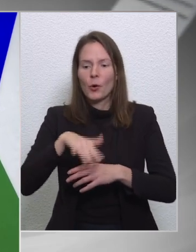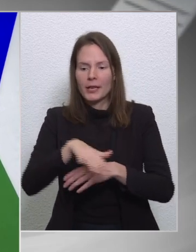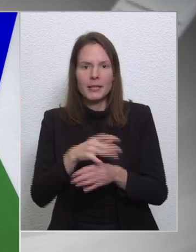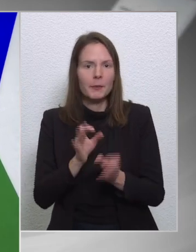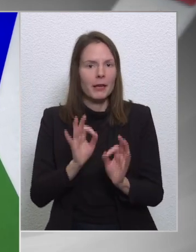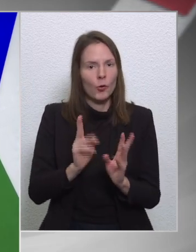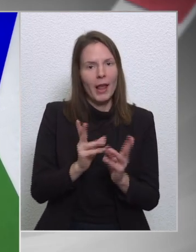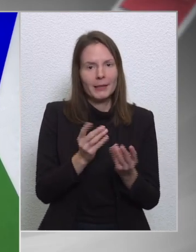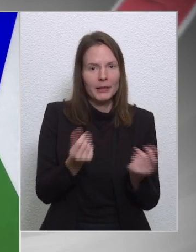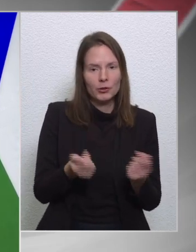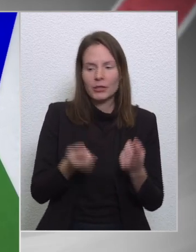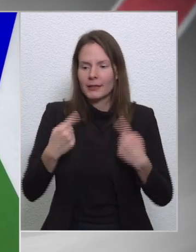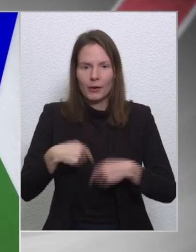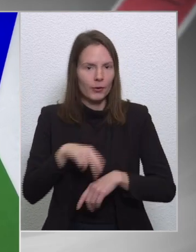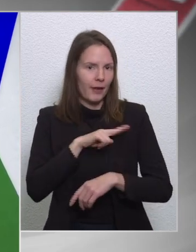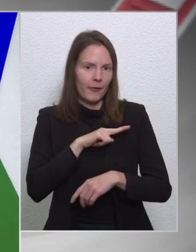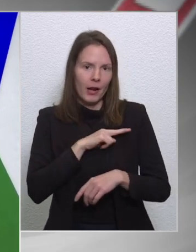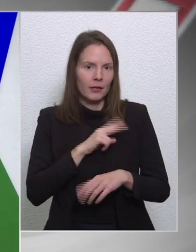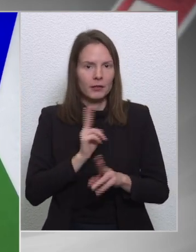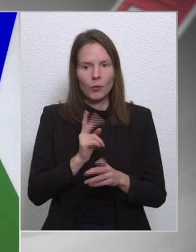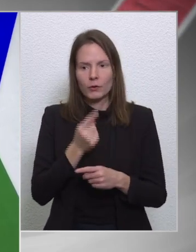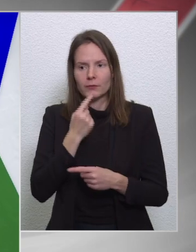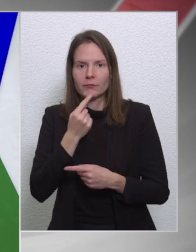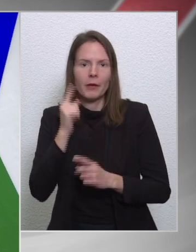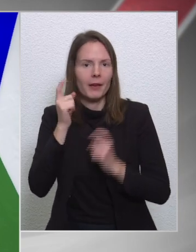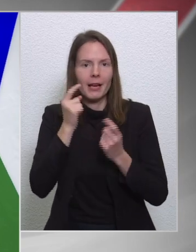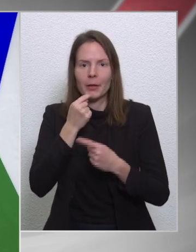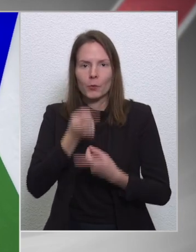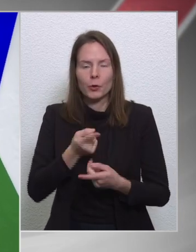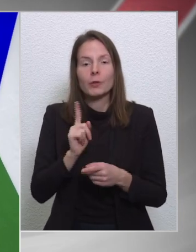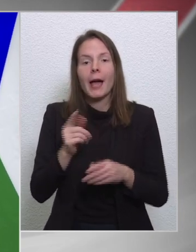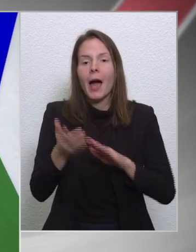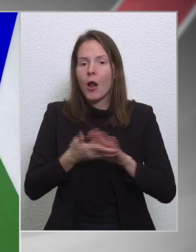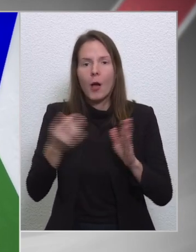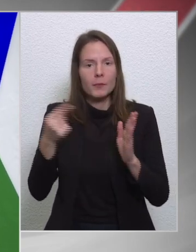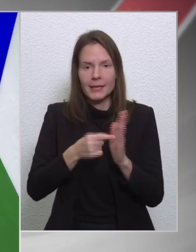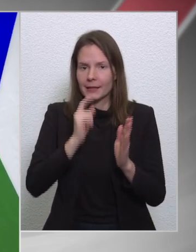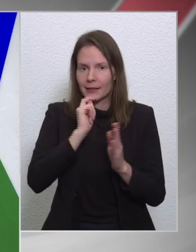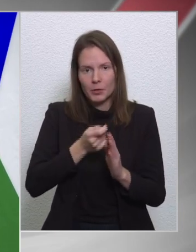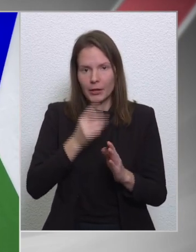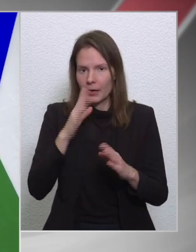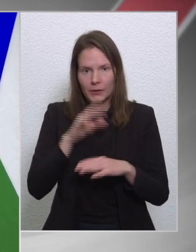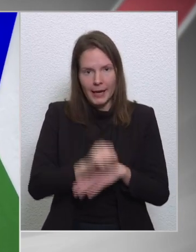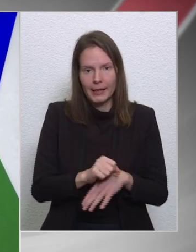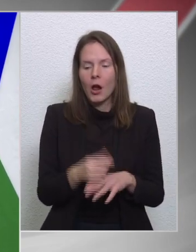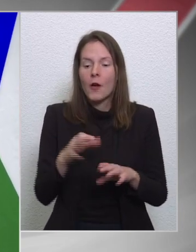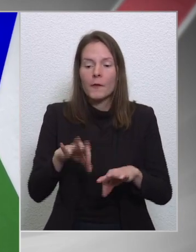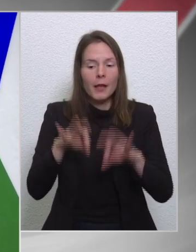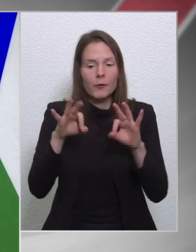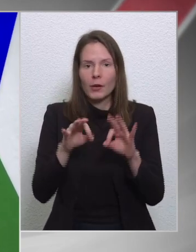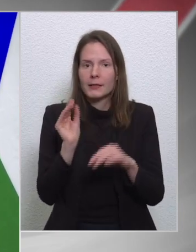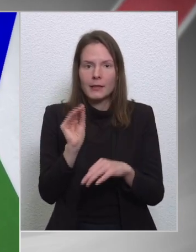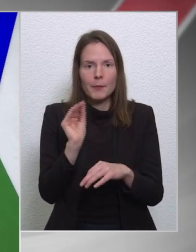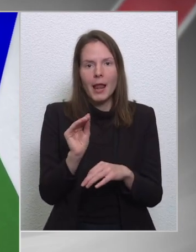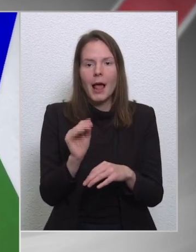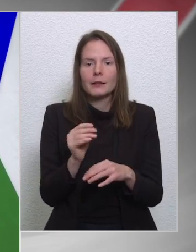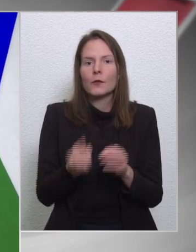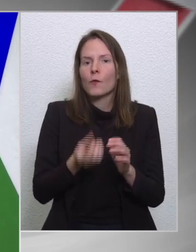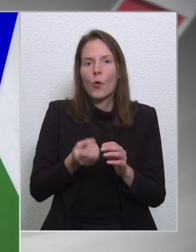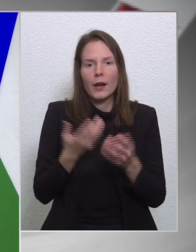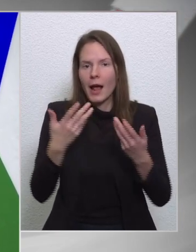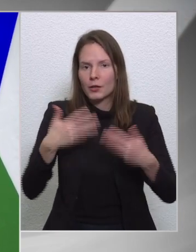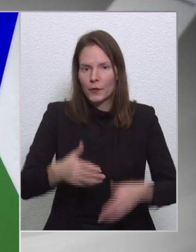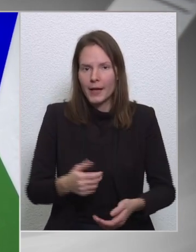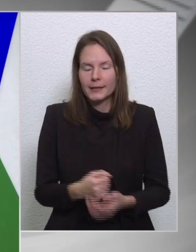hogy ezt megtegyük, de látni kell, hogy az alapvető célt nem sikerült elérni, hiszen a felfüggesztés az nem jelent semmilyen forrásvesztést, és miután